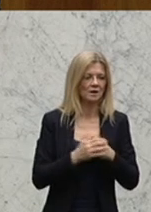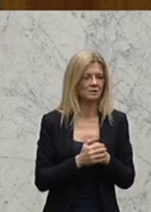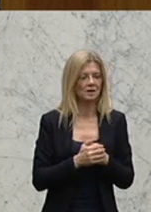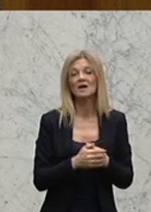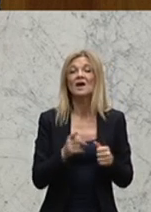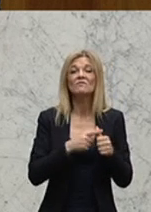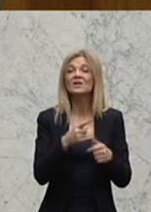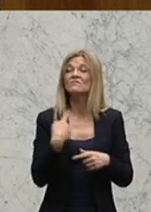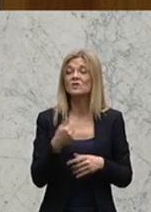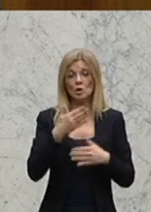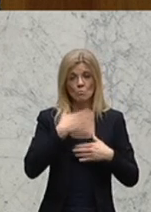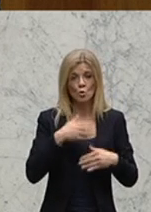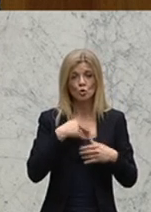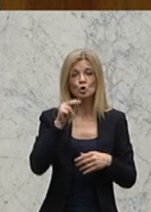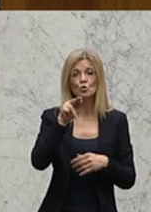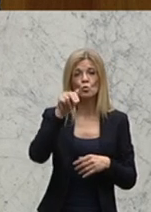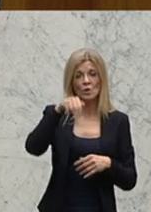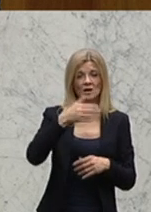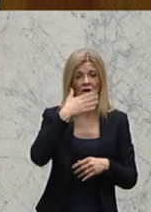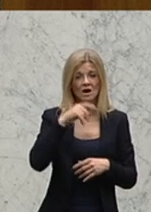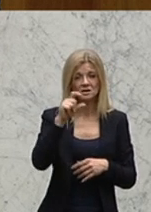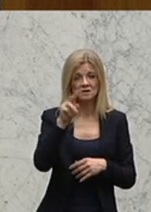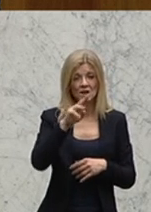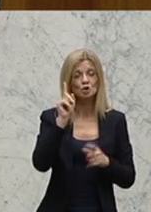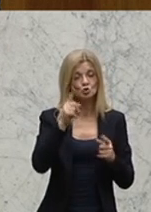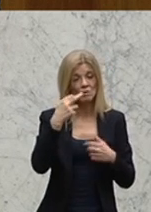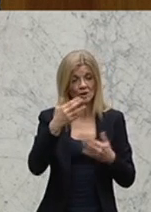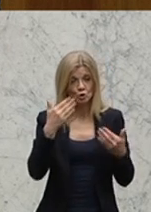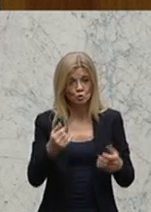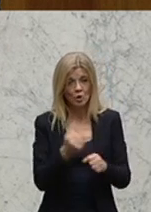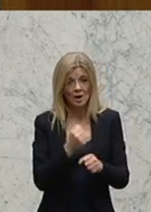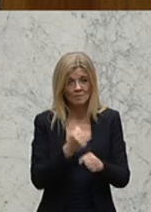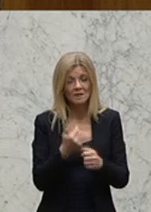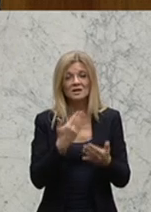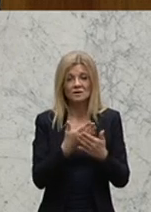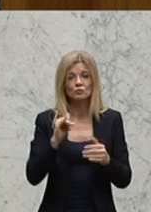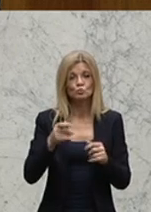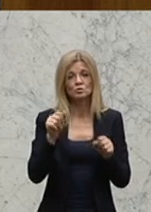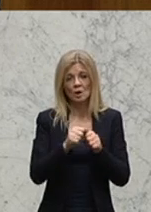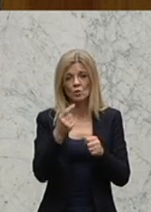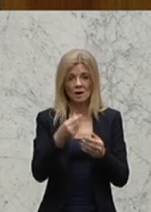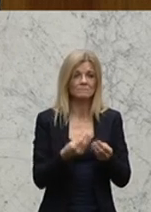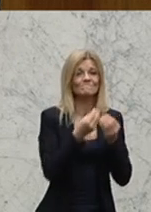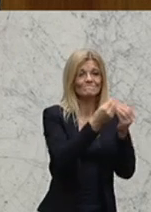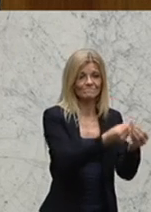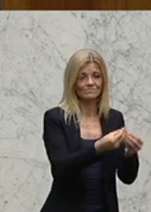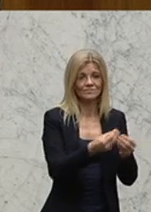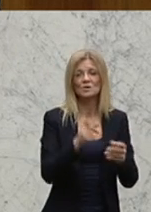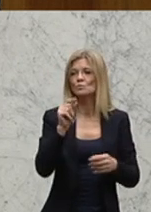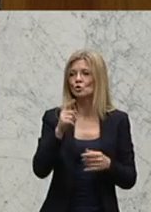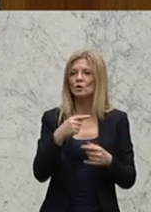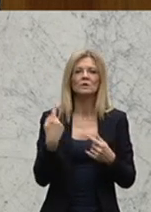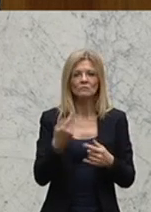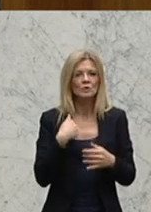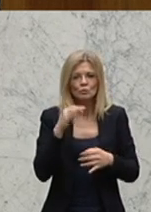weitermachen kann, weiter intensivieren kann, ist es notwendig, auch die entsprechenden Mittel bereitzustellen. Hier müssen Taten folgen.